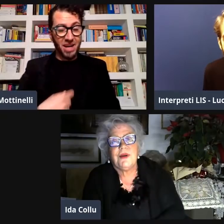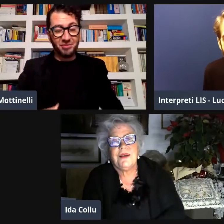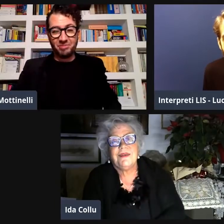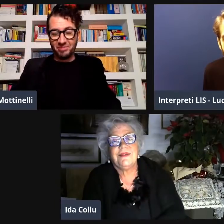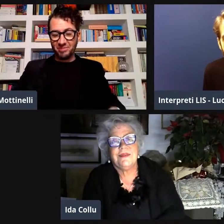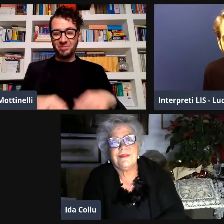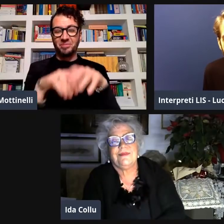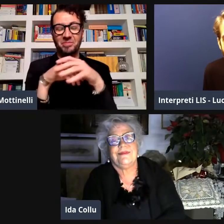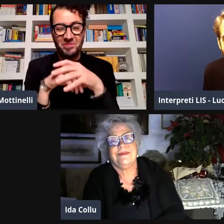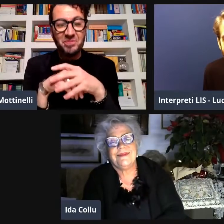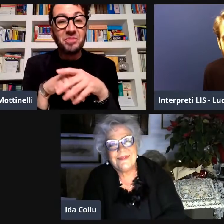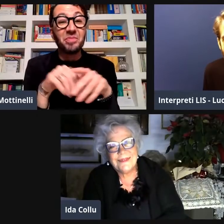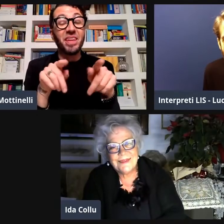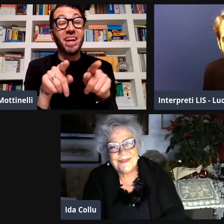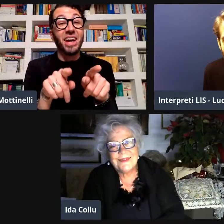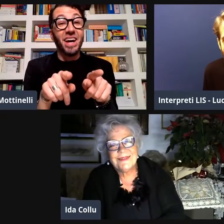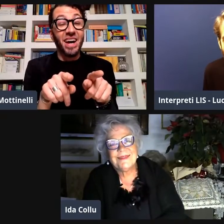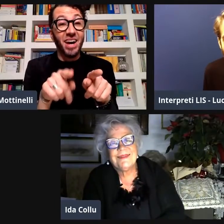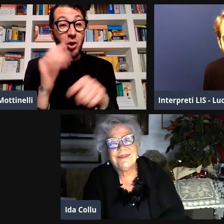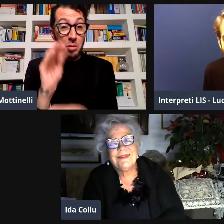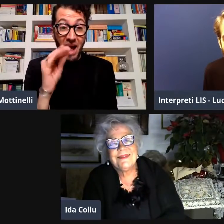un anno più grande di me